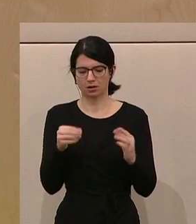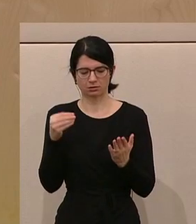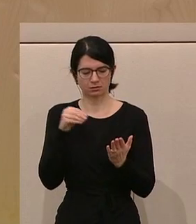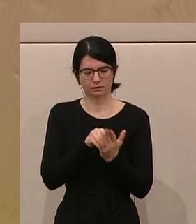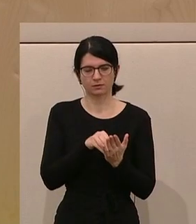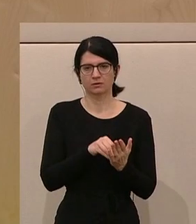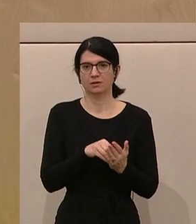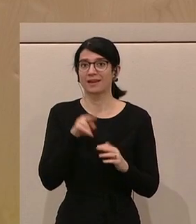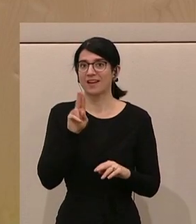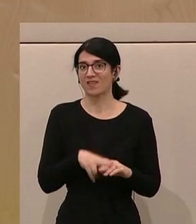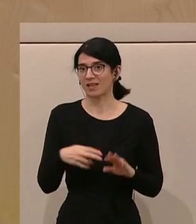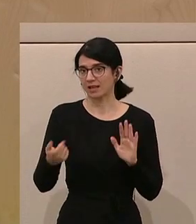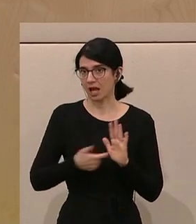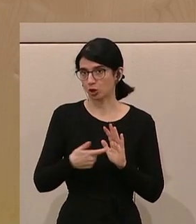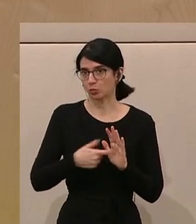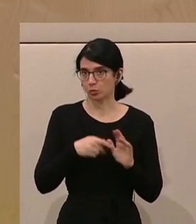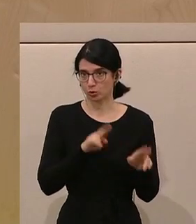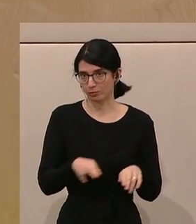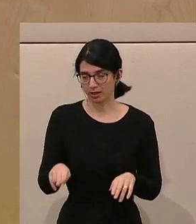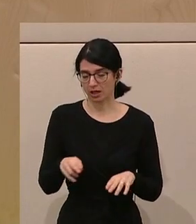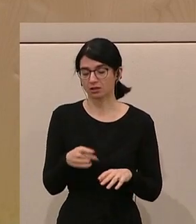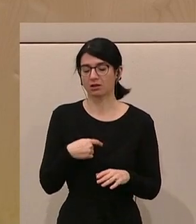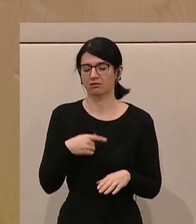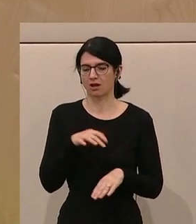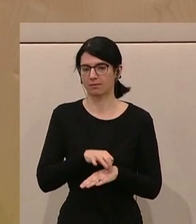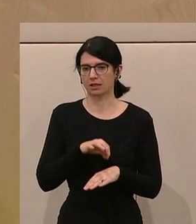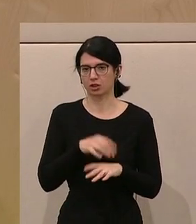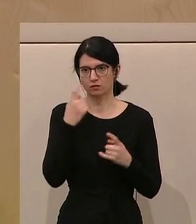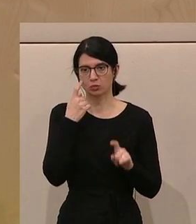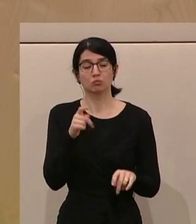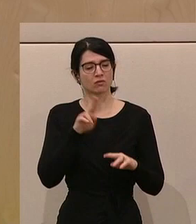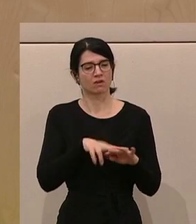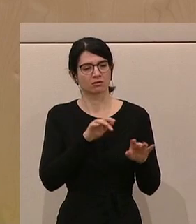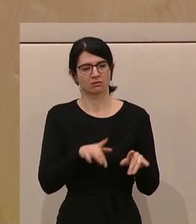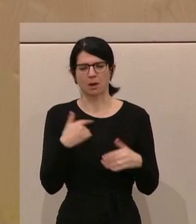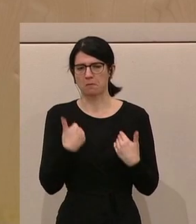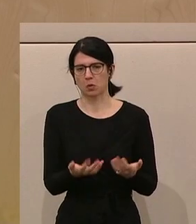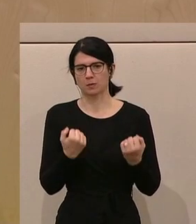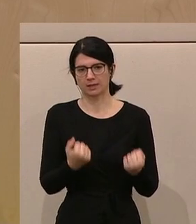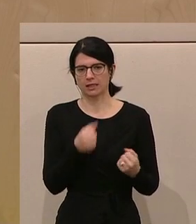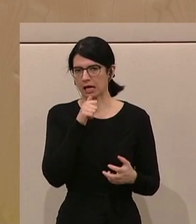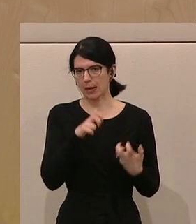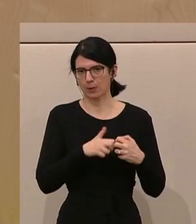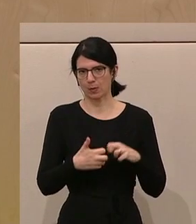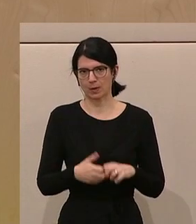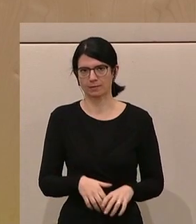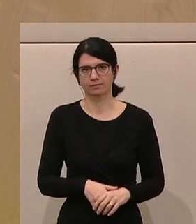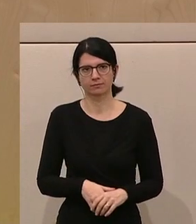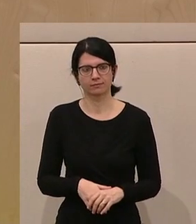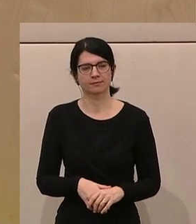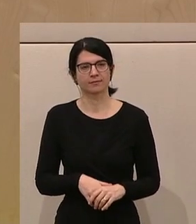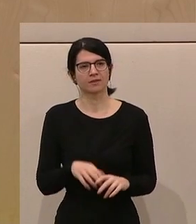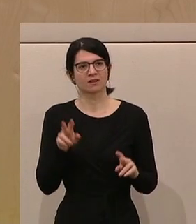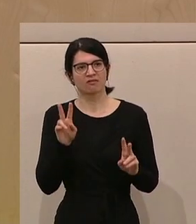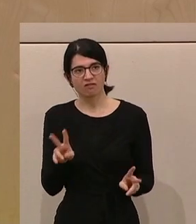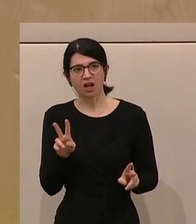überhaupt anspruchsberechtigt ist für eine medizinische Versorgung, wird er sie auch bekommen. Also überhaupt kein Problem. Aber in